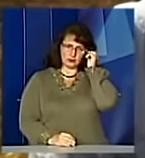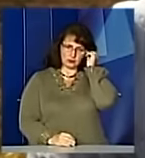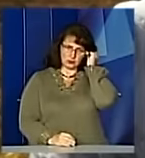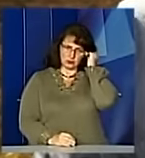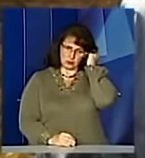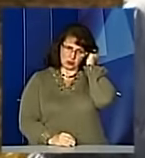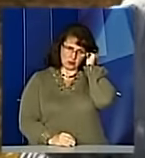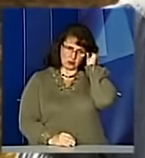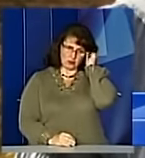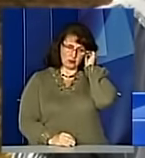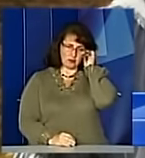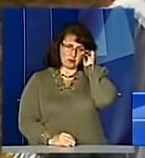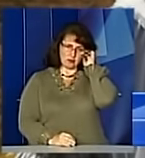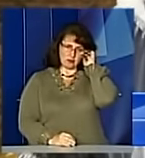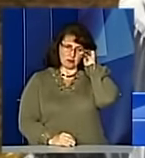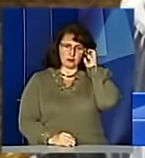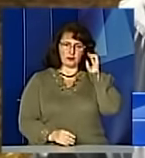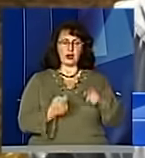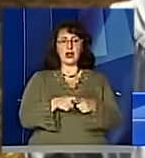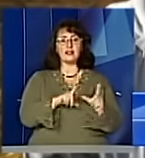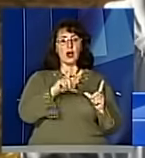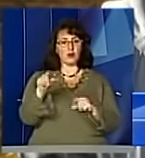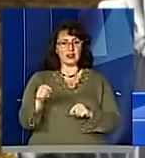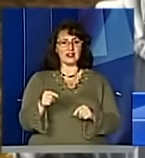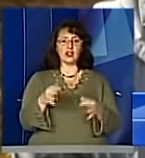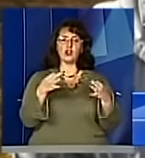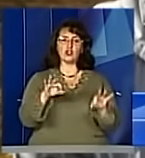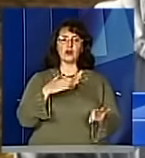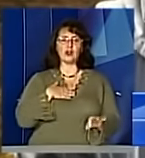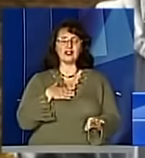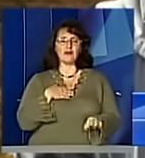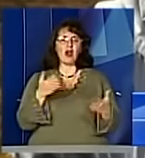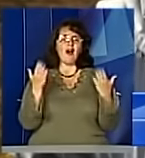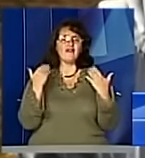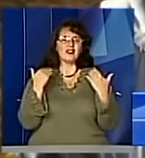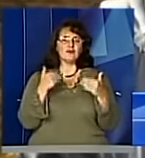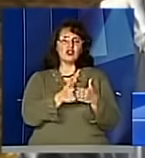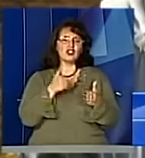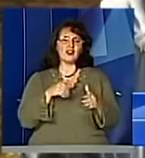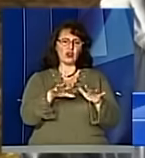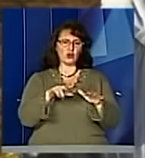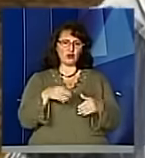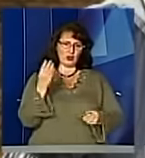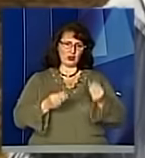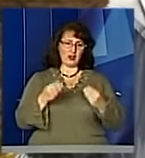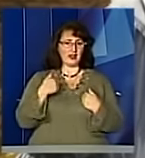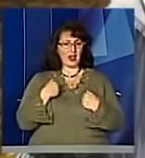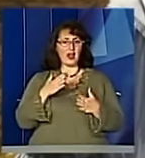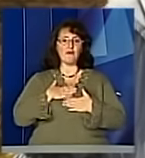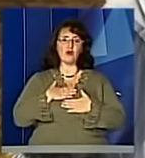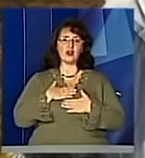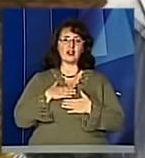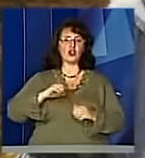Ця поїздка сюди нам дала такий своєрідний відпочинок від комп'ютерних ігор. Я та мої друзі мають